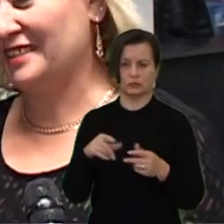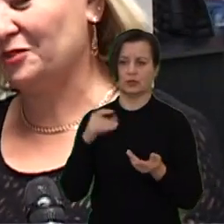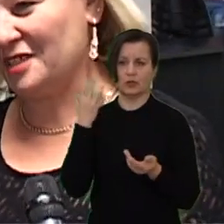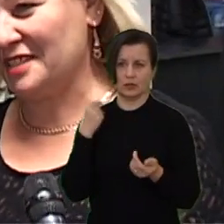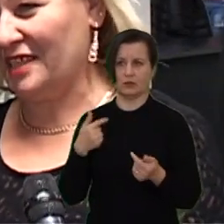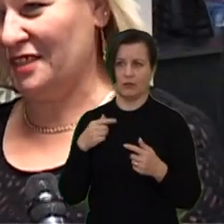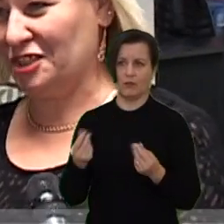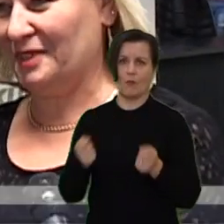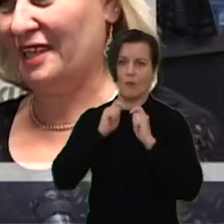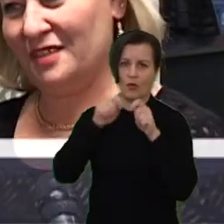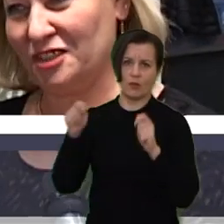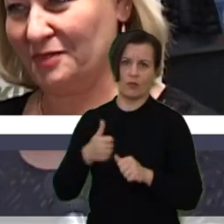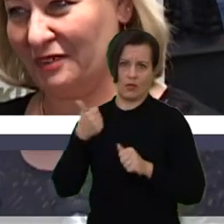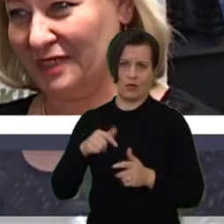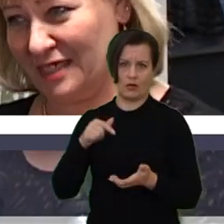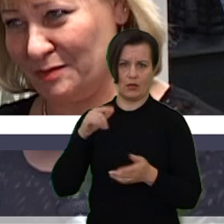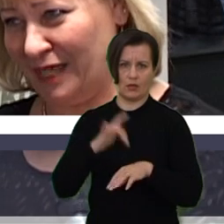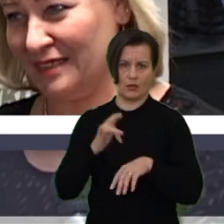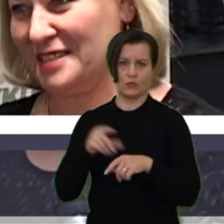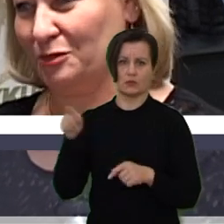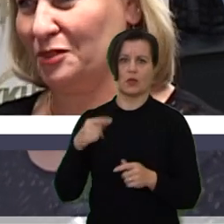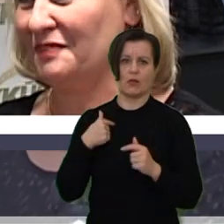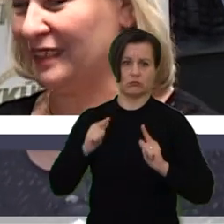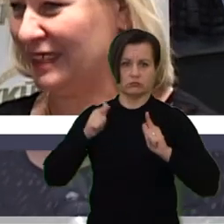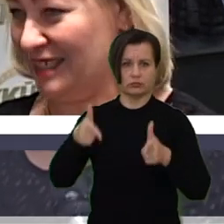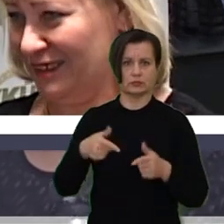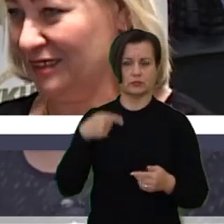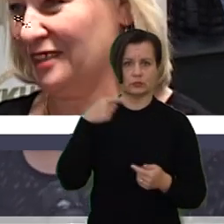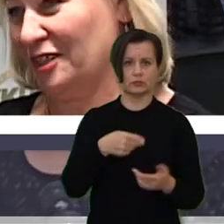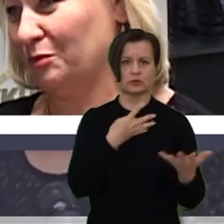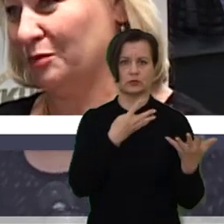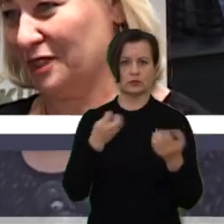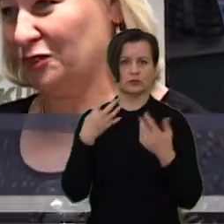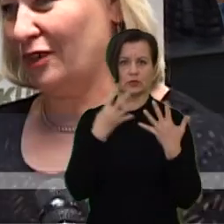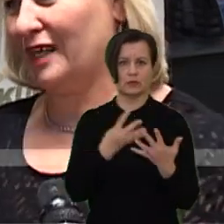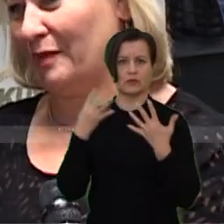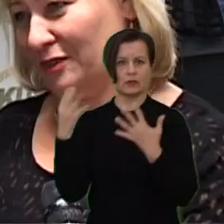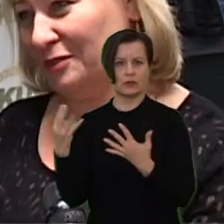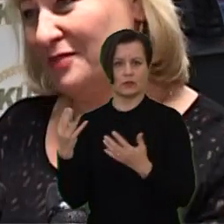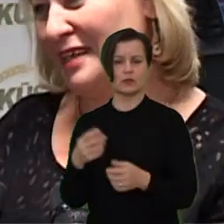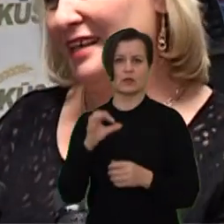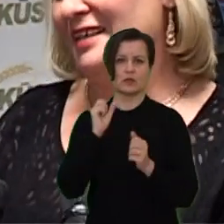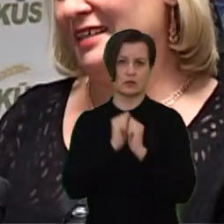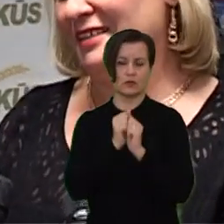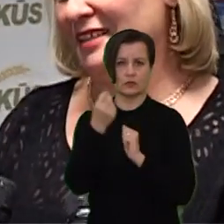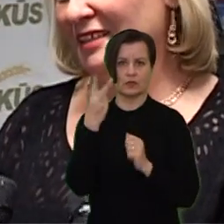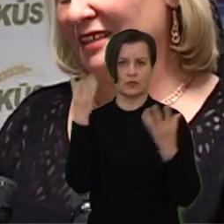įkurtas 1999 metais, sausio 12 dieną, tai jau bus 18 metų.